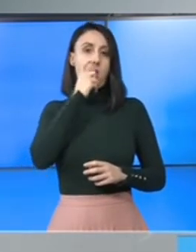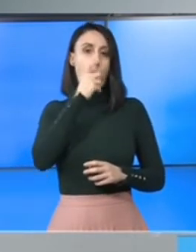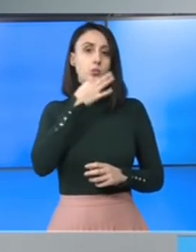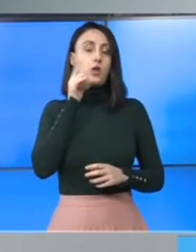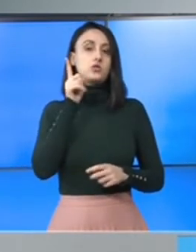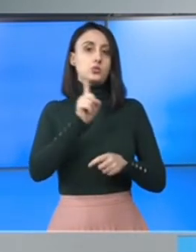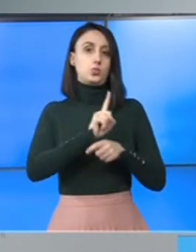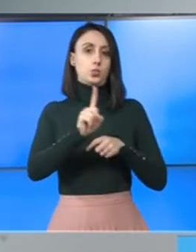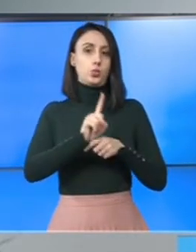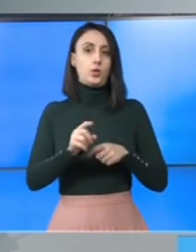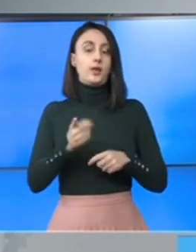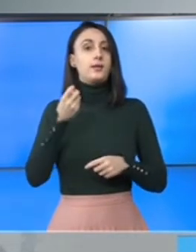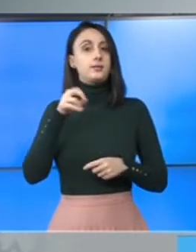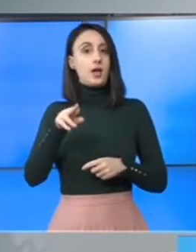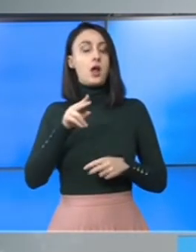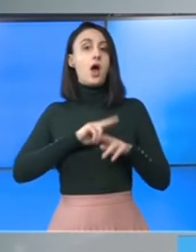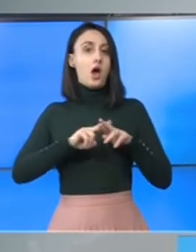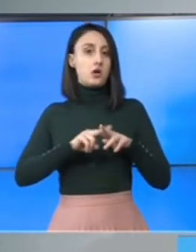lucrurile astea, dar chiar așa este.